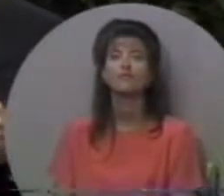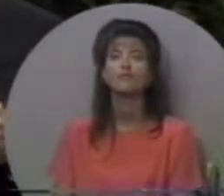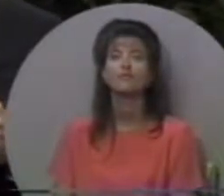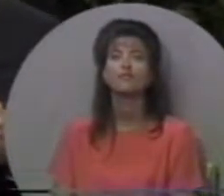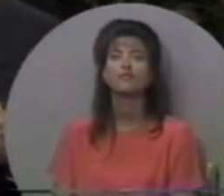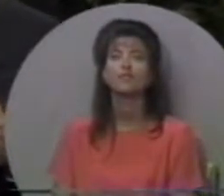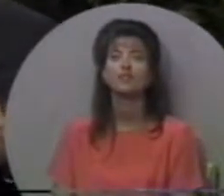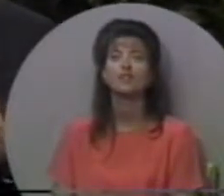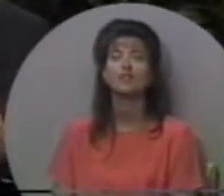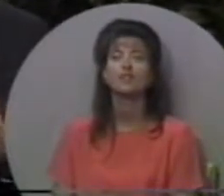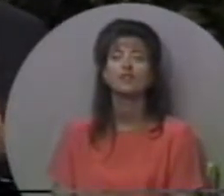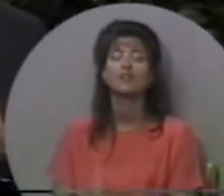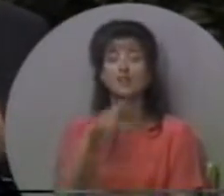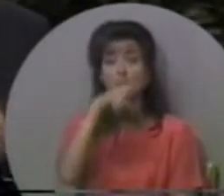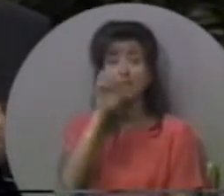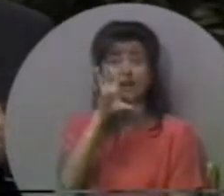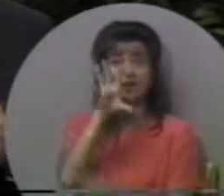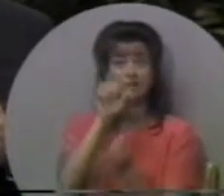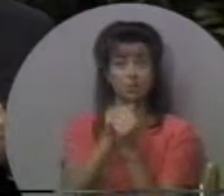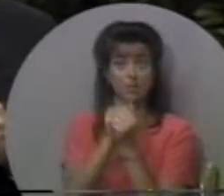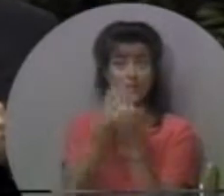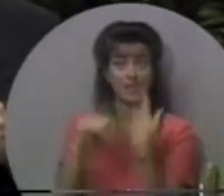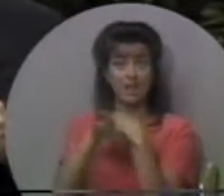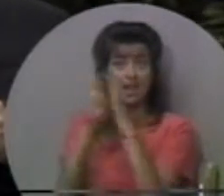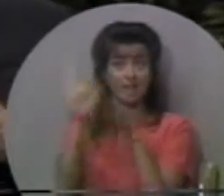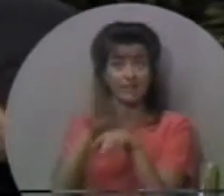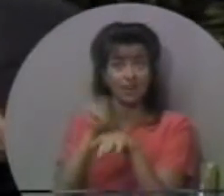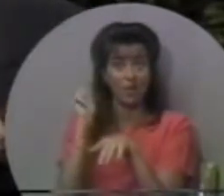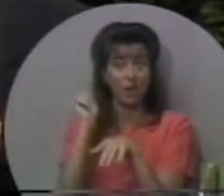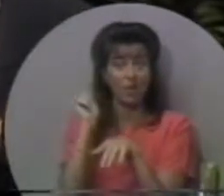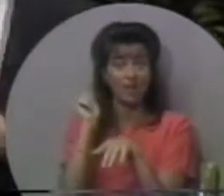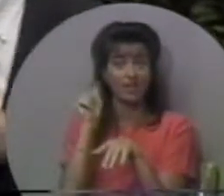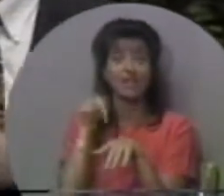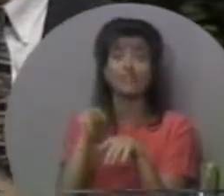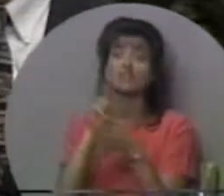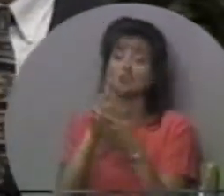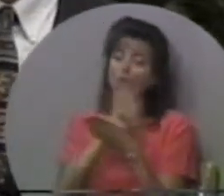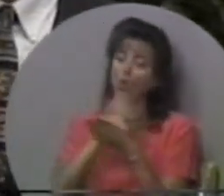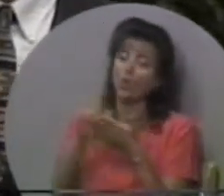І з цієї причини, що є свят... небесний поклик,